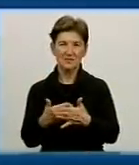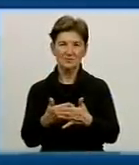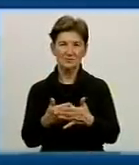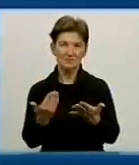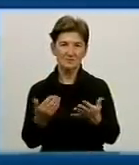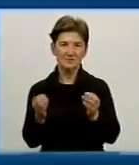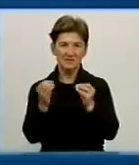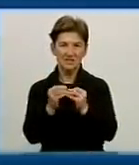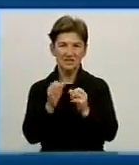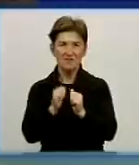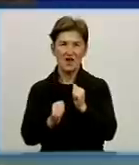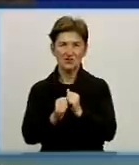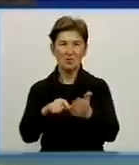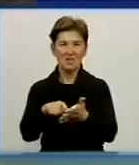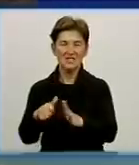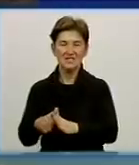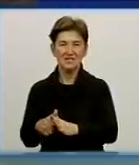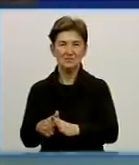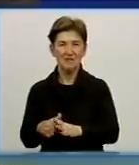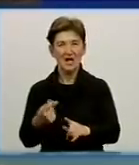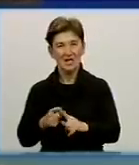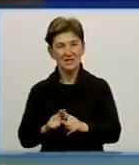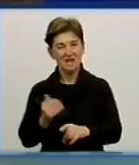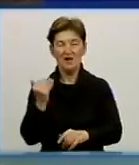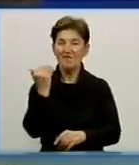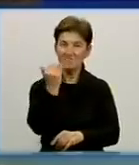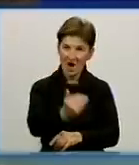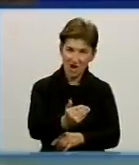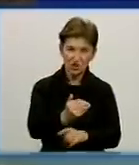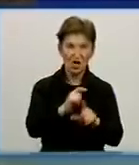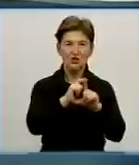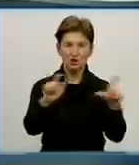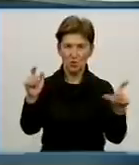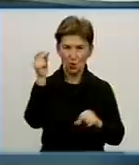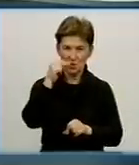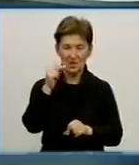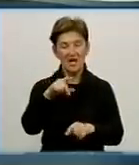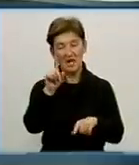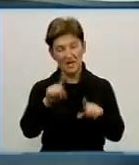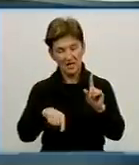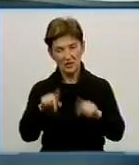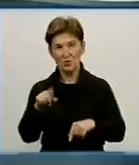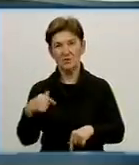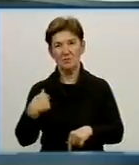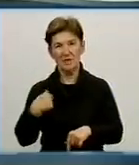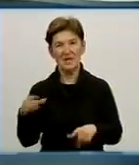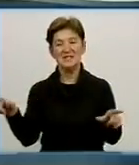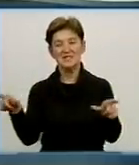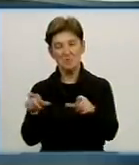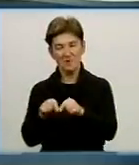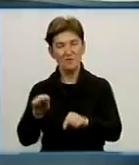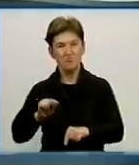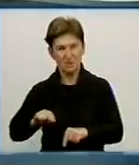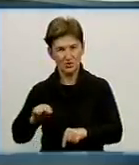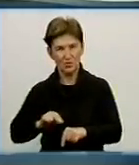кожного класу. Але це виключно учні вашої школи чи з інших теж приходять до вас? Іноді ми співпрацюємо з іншими школами. Забіжу